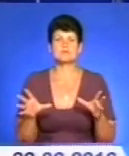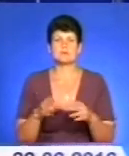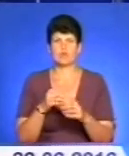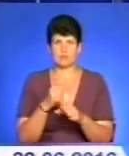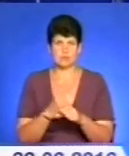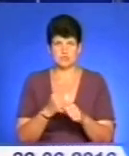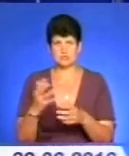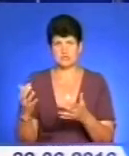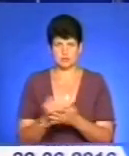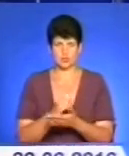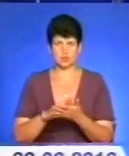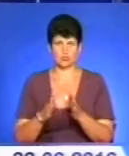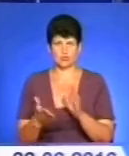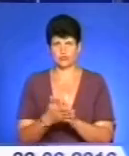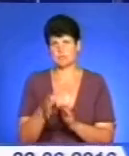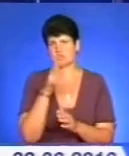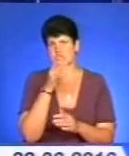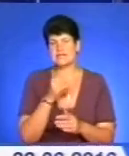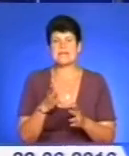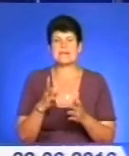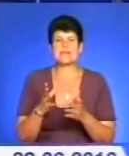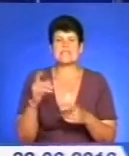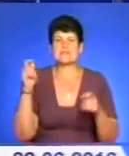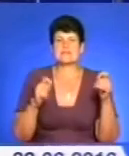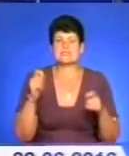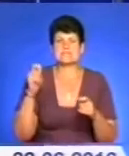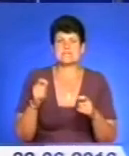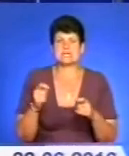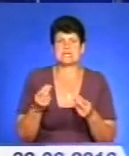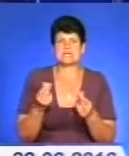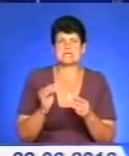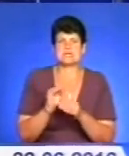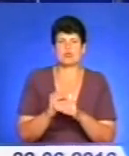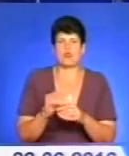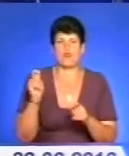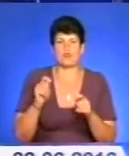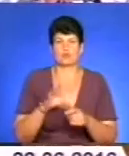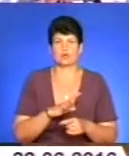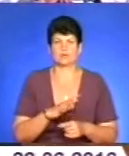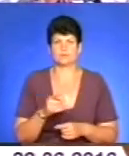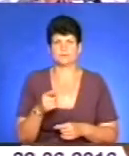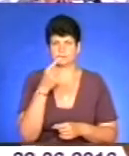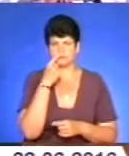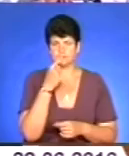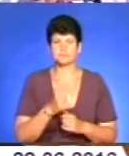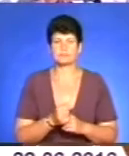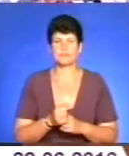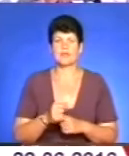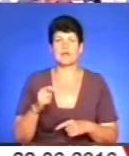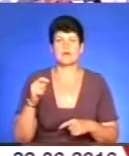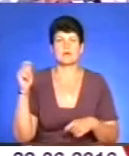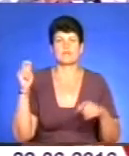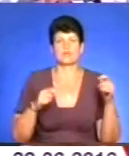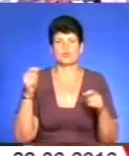кордону вдалося домовитися під час інвестиційного форуму, який нещодавно пройшов на Тернопілі. Більше у сюжеті. Інвестиційний форум, який